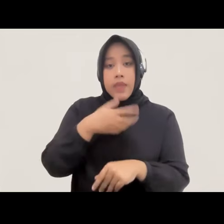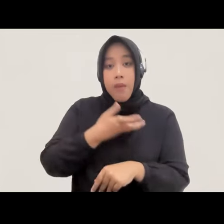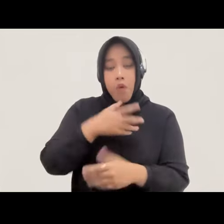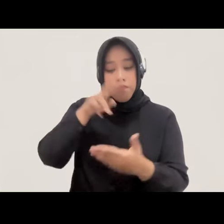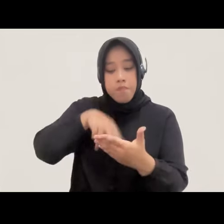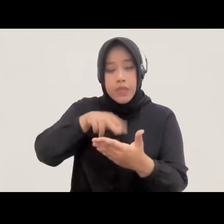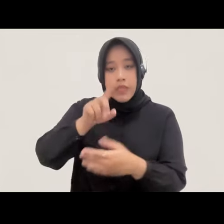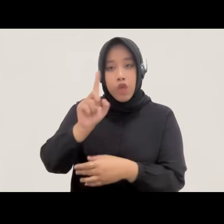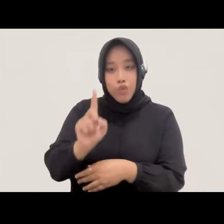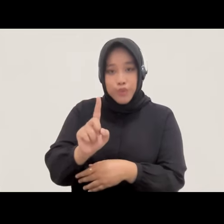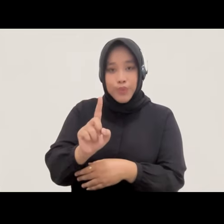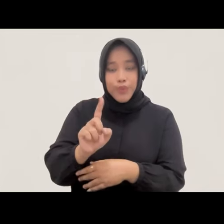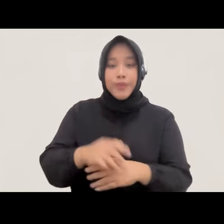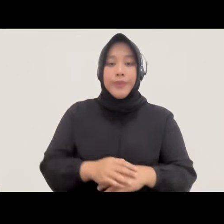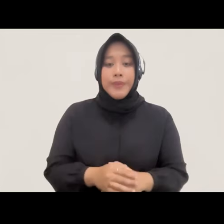bacakan terlebih dahulu